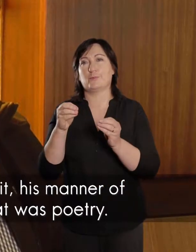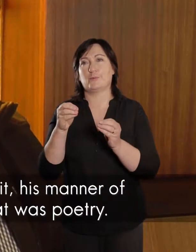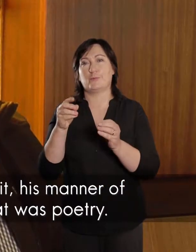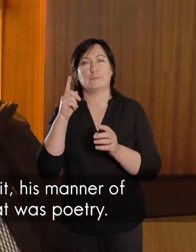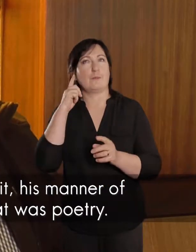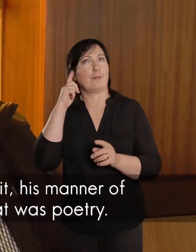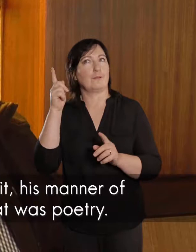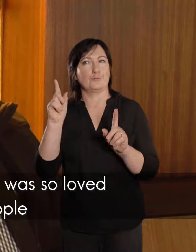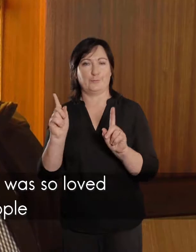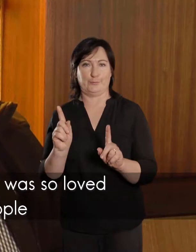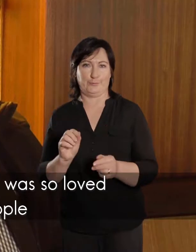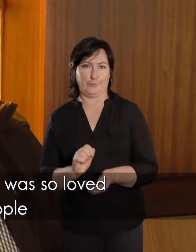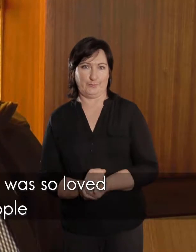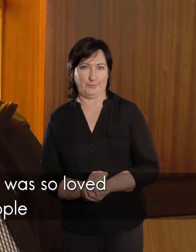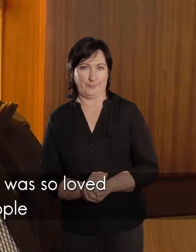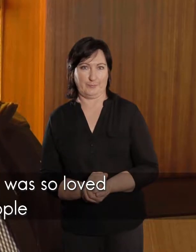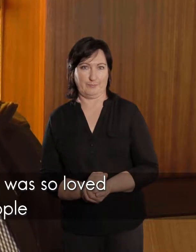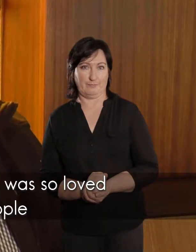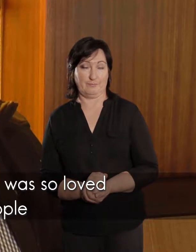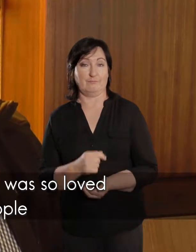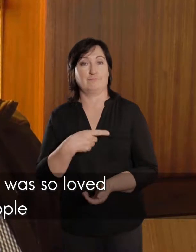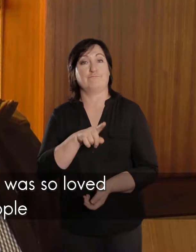gedigstijl. En daarom het hy,